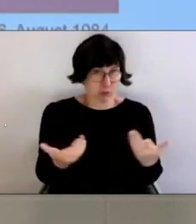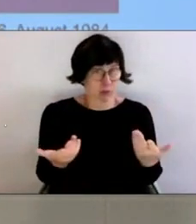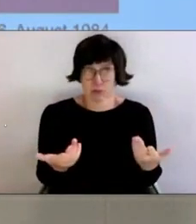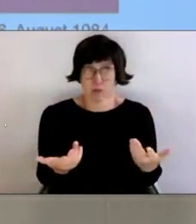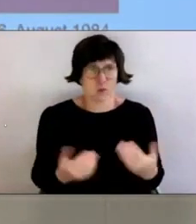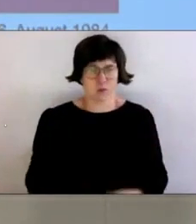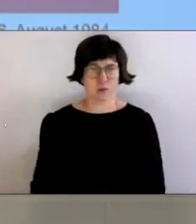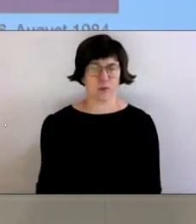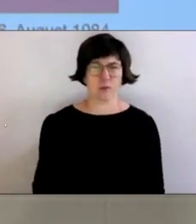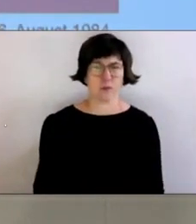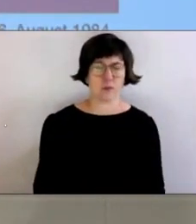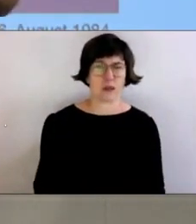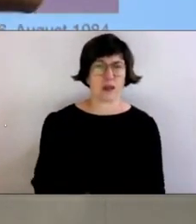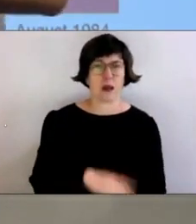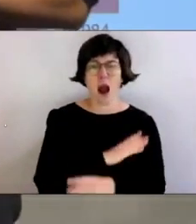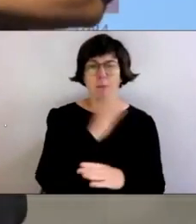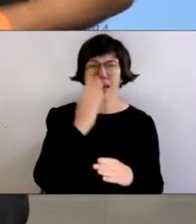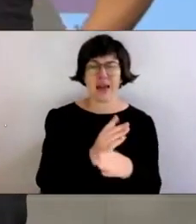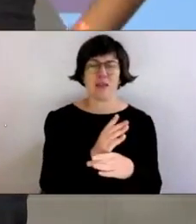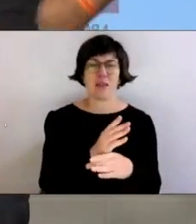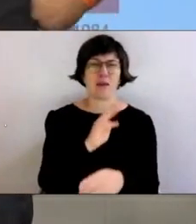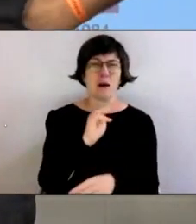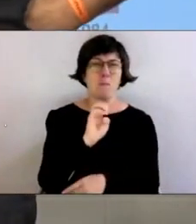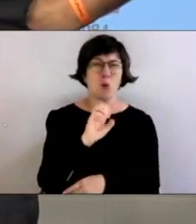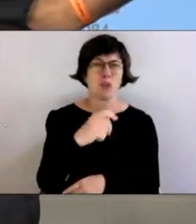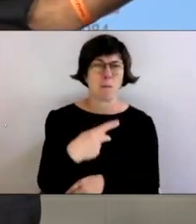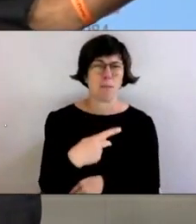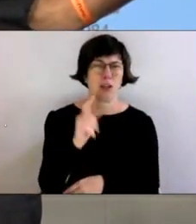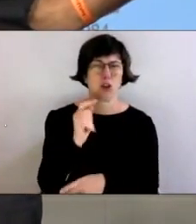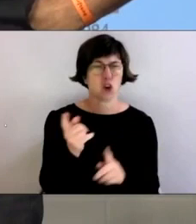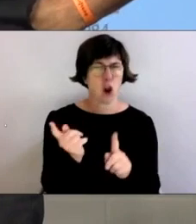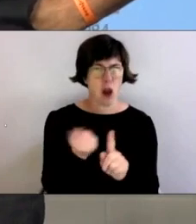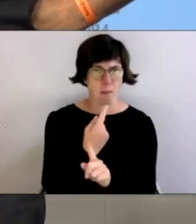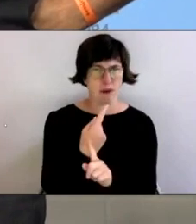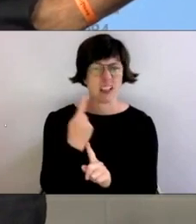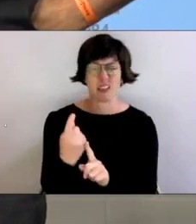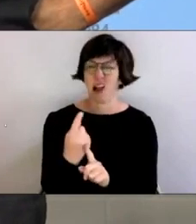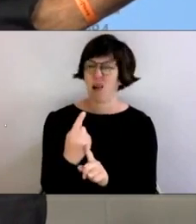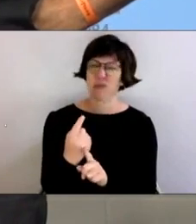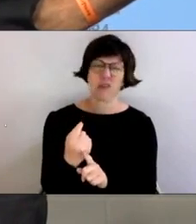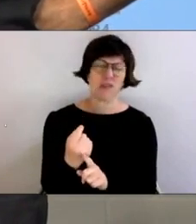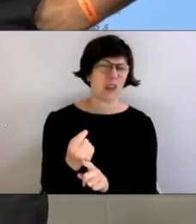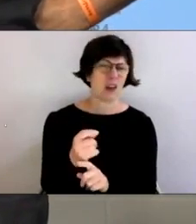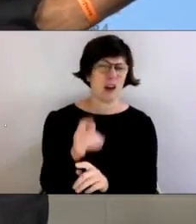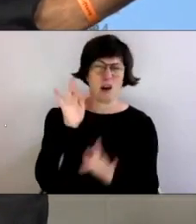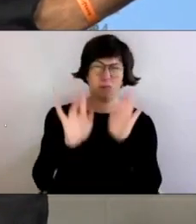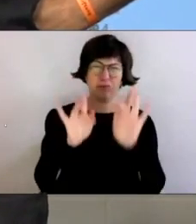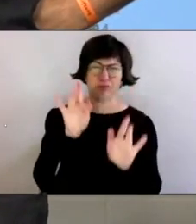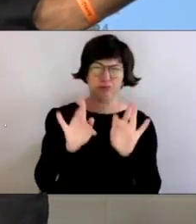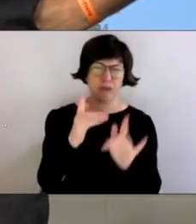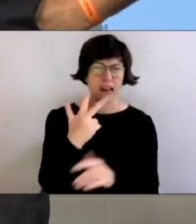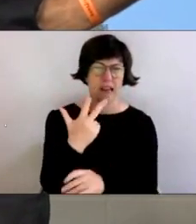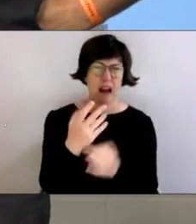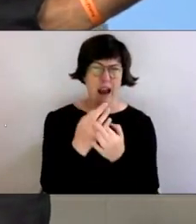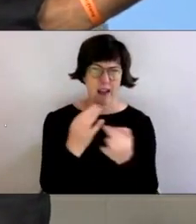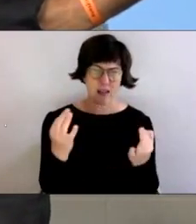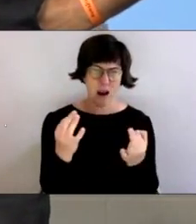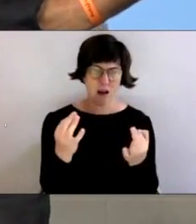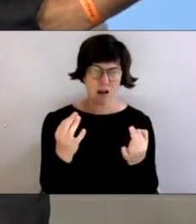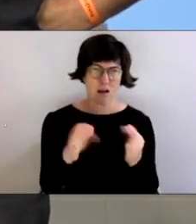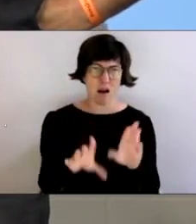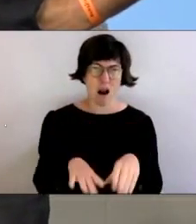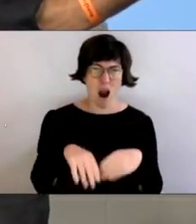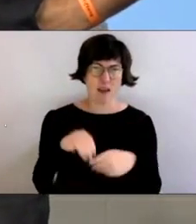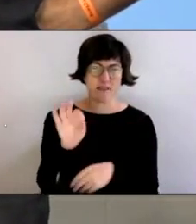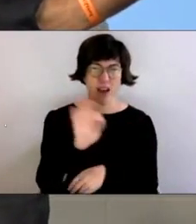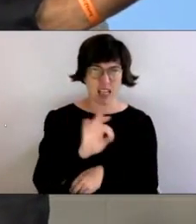Ganz am Ende, als die Mosambikaner für immer weggehen sollten, erlitten sie die große, schwere Attacke drei Tage lang. Es begann an